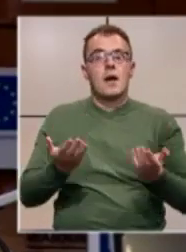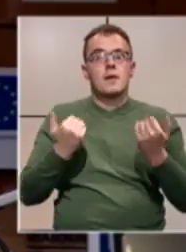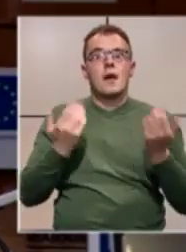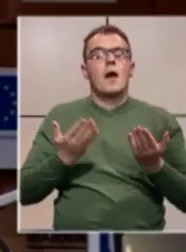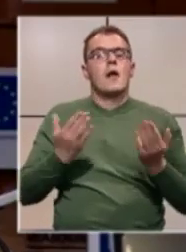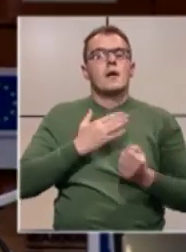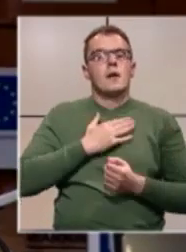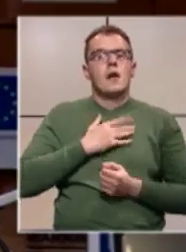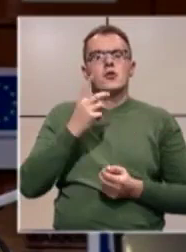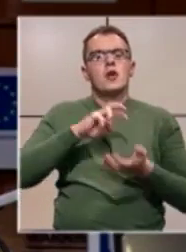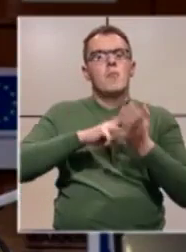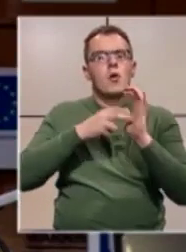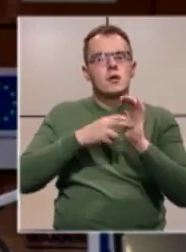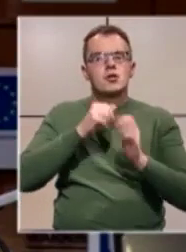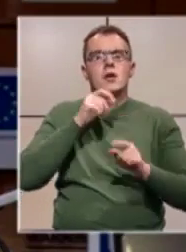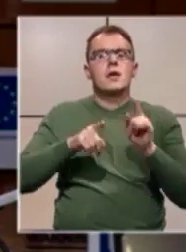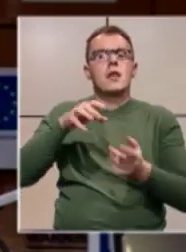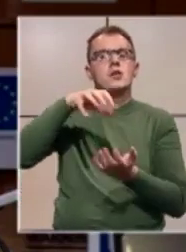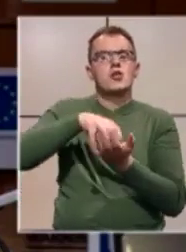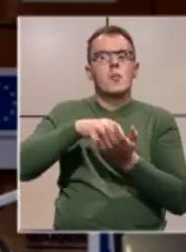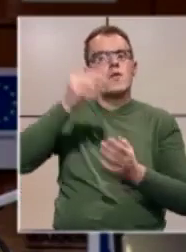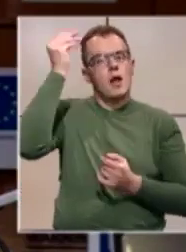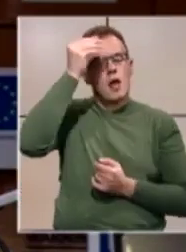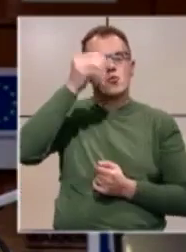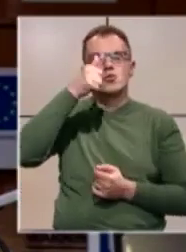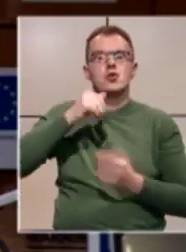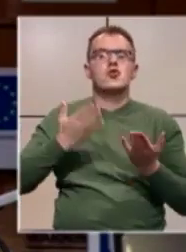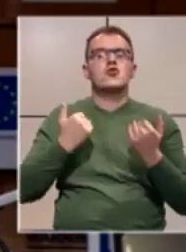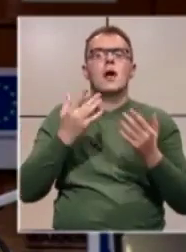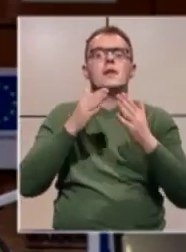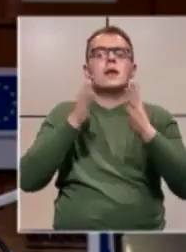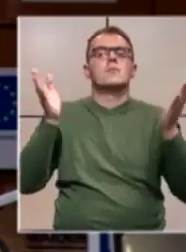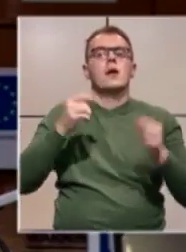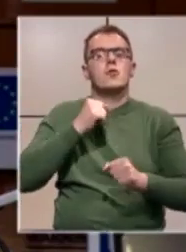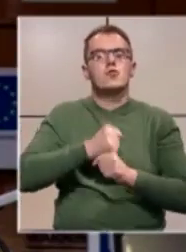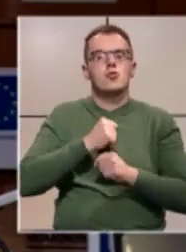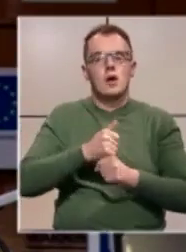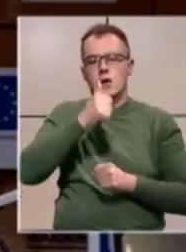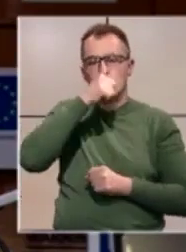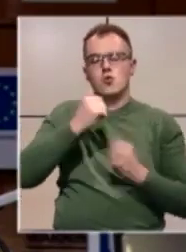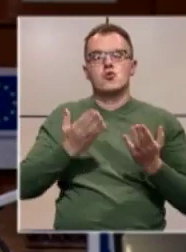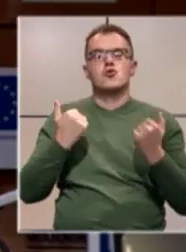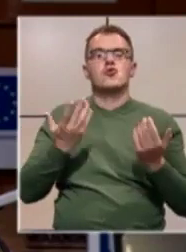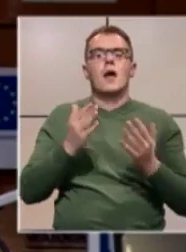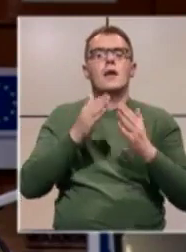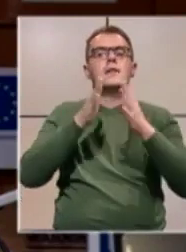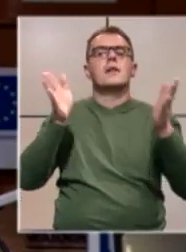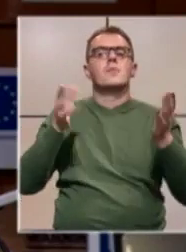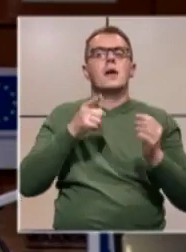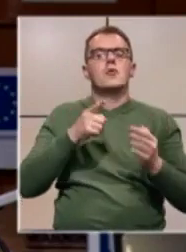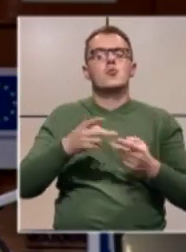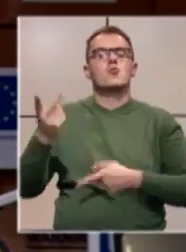neki naši političari ili štabovi nauče šta je transparentnost u radu, šta je transparentnost u